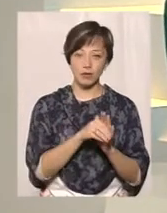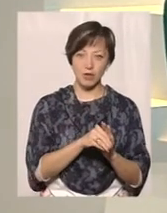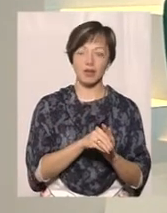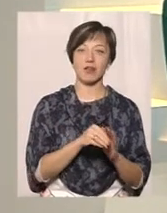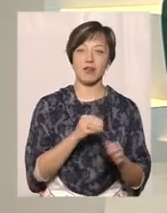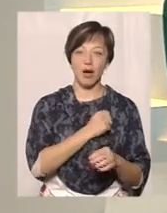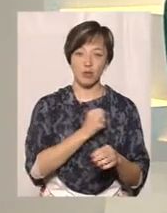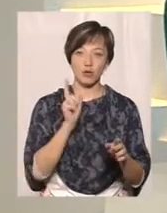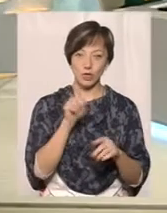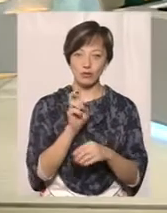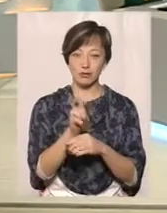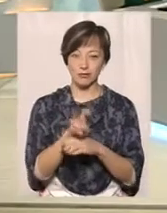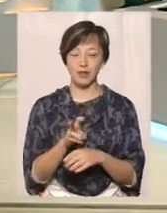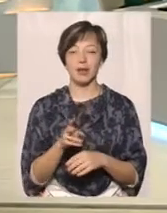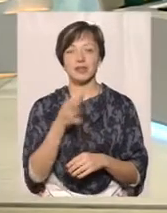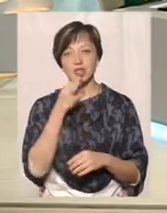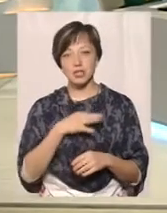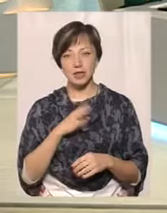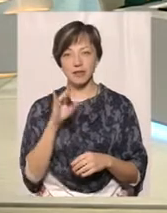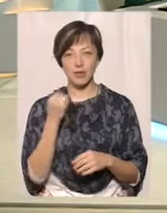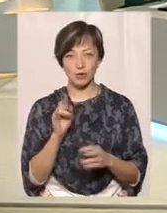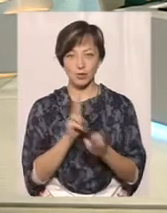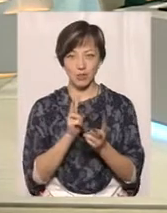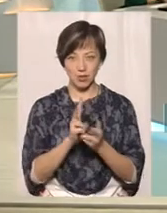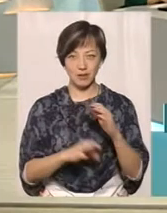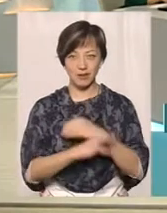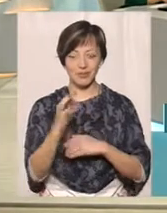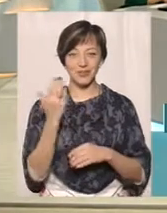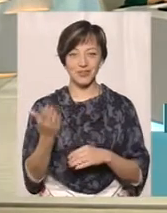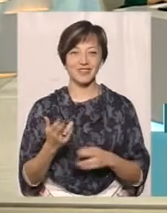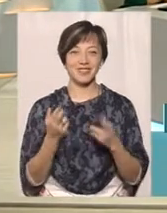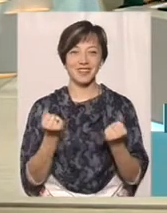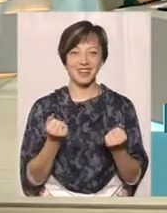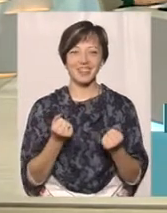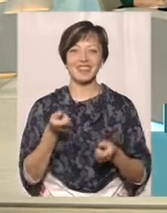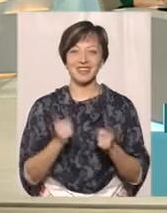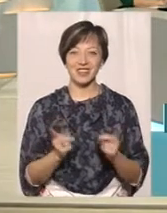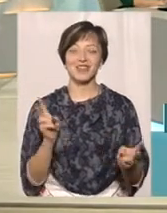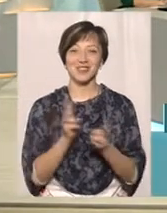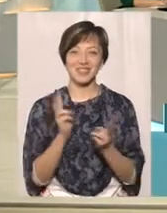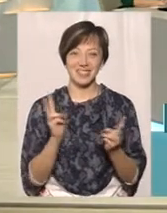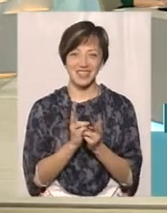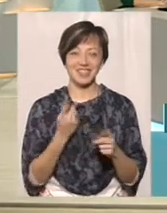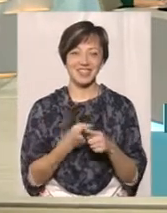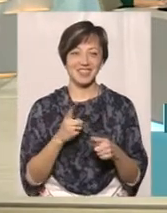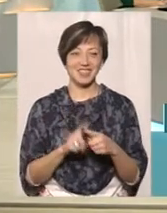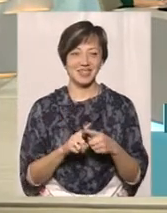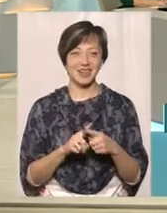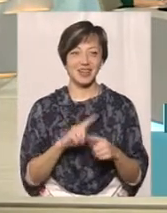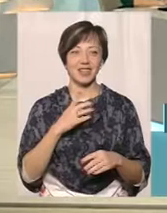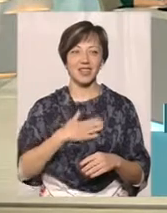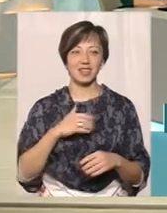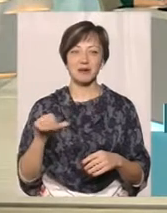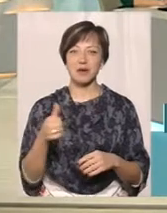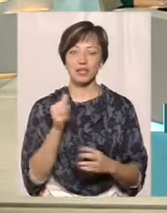навідувалися. Скажіть, пане Віталію, ви зустрічалися на Сході? Так, звичайно. Це наша